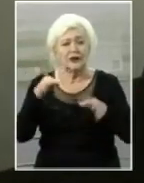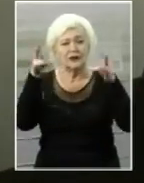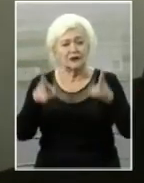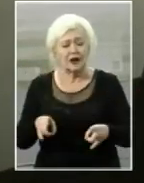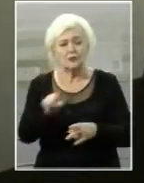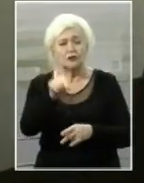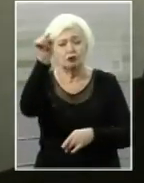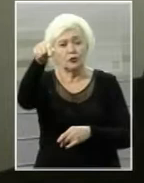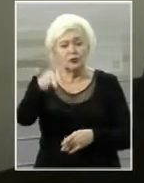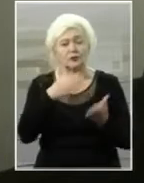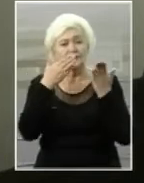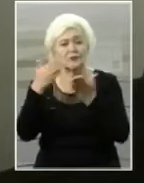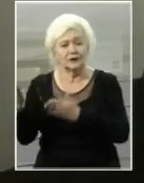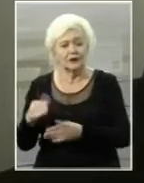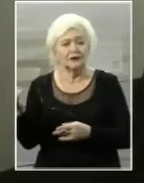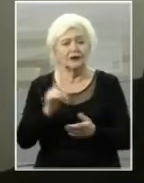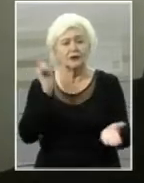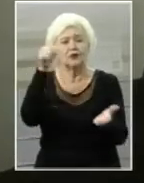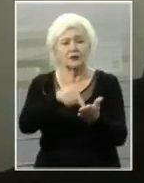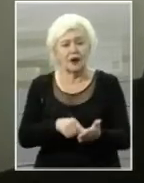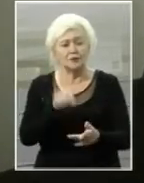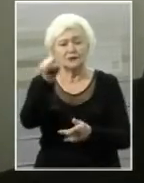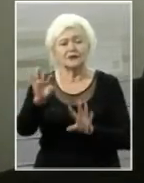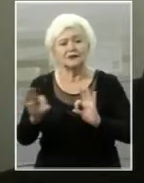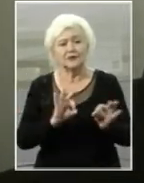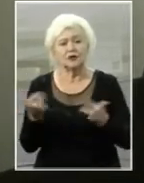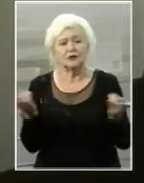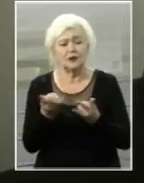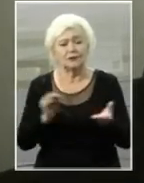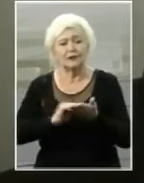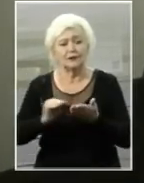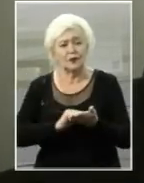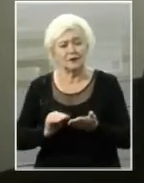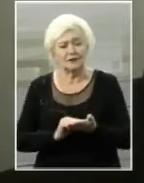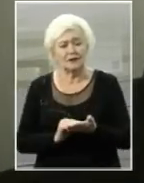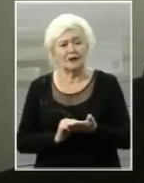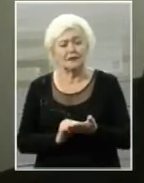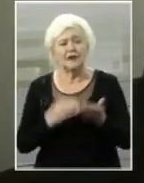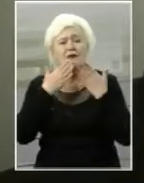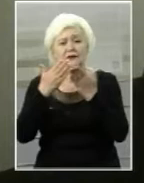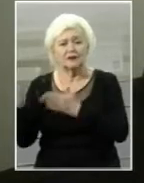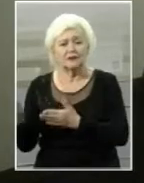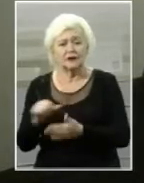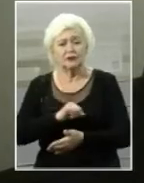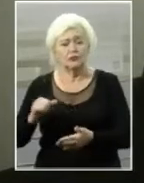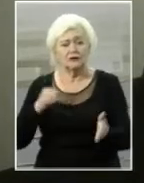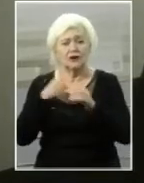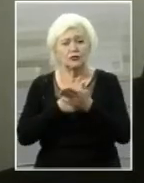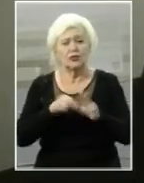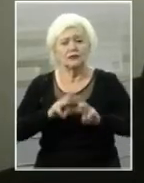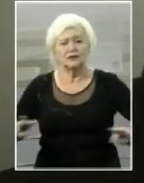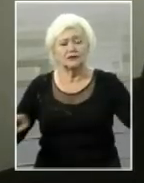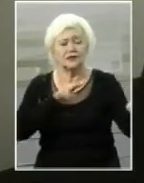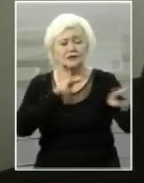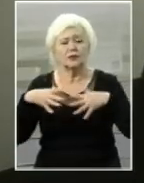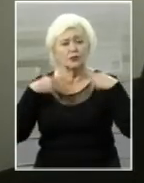того, щоб туди звернутися і потрапити, це, звичайно, необхідно написати, звернутися саме до Міністерства охорони